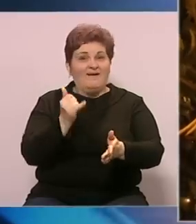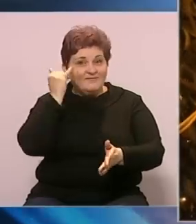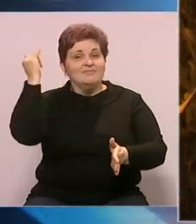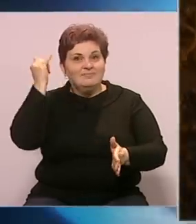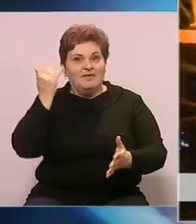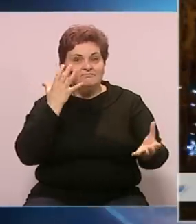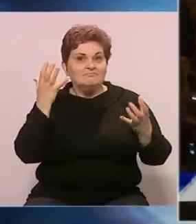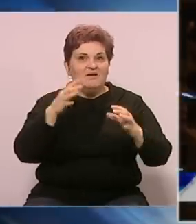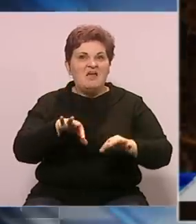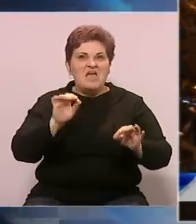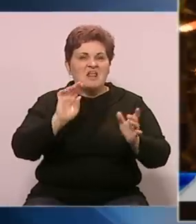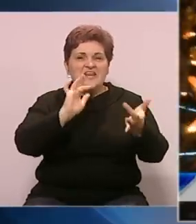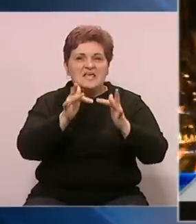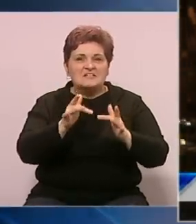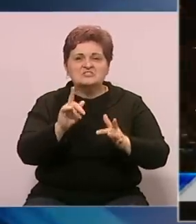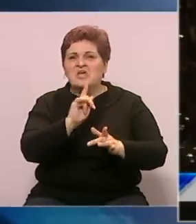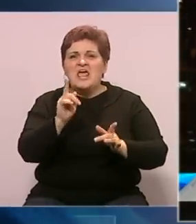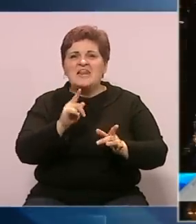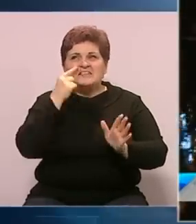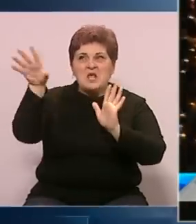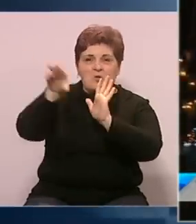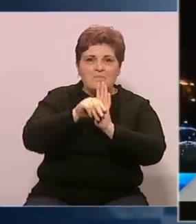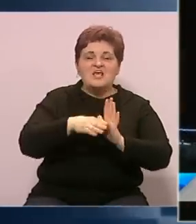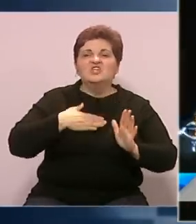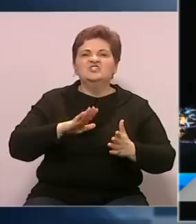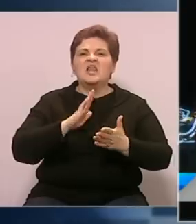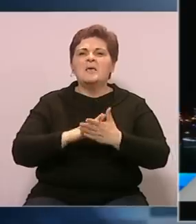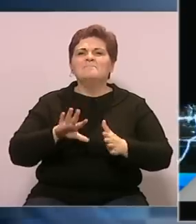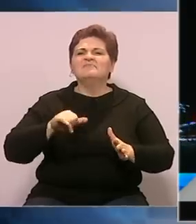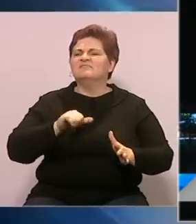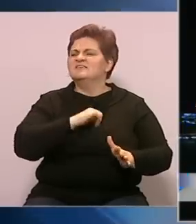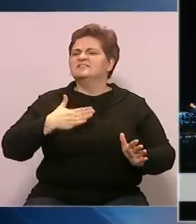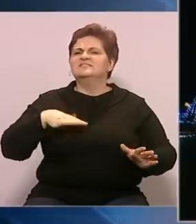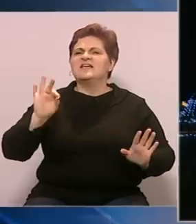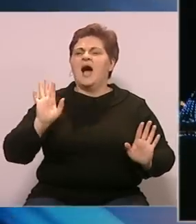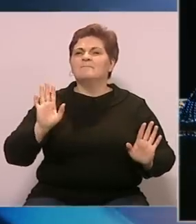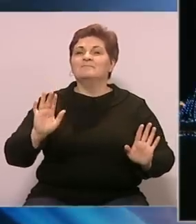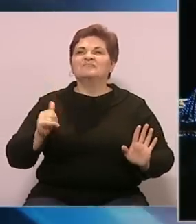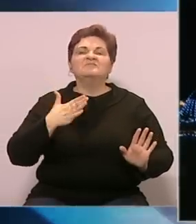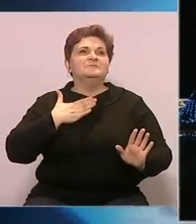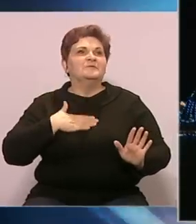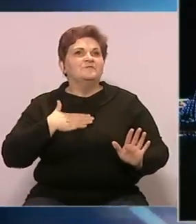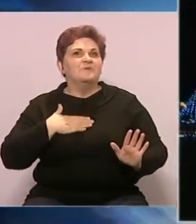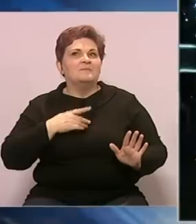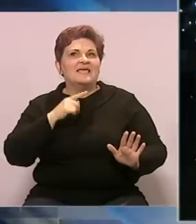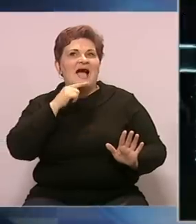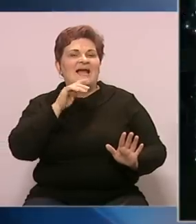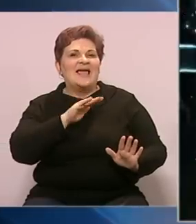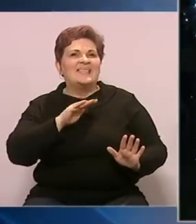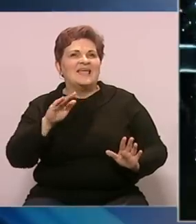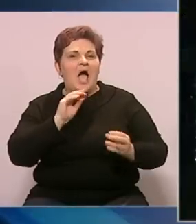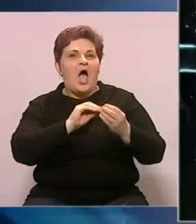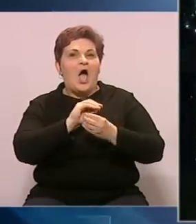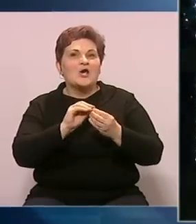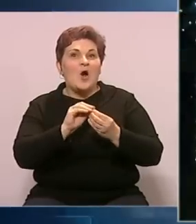ukrašavanje ne traži na internetu ni ti koga kopira. Želi biti unikatan i poseban. Najviše volim kad kažu djeca a